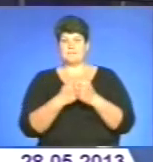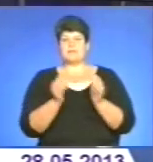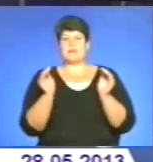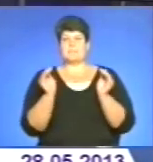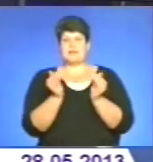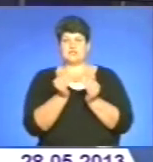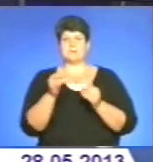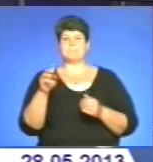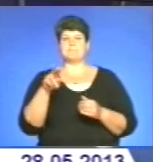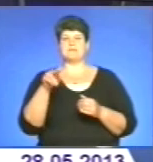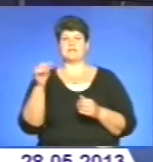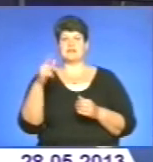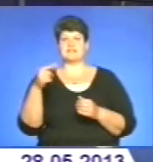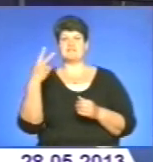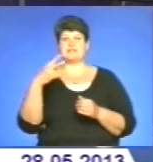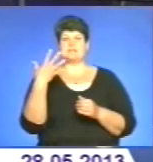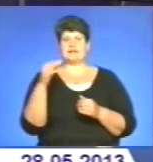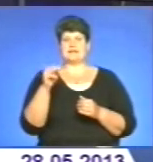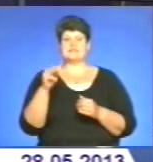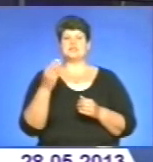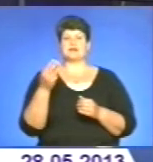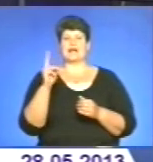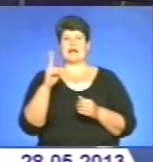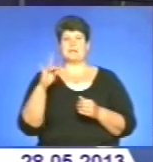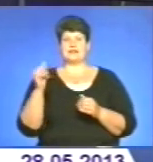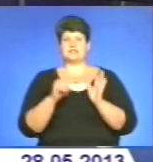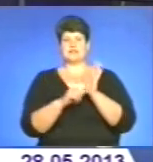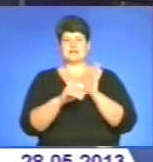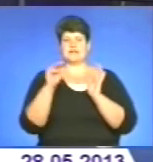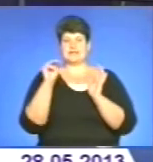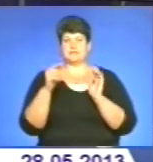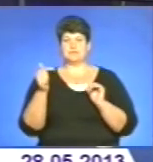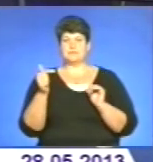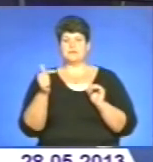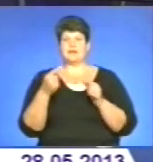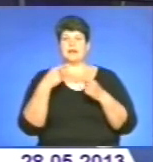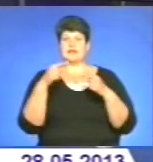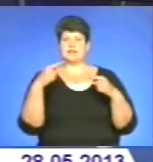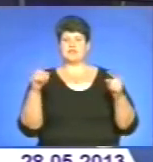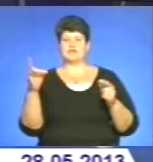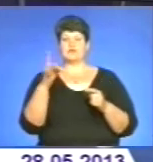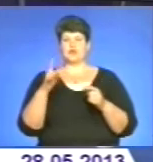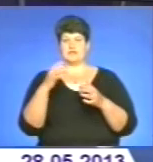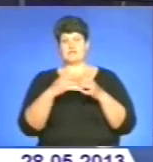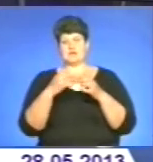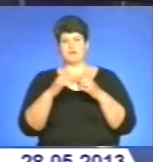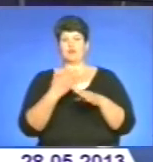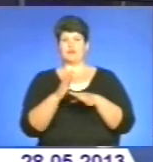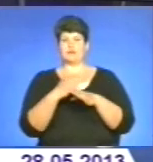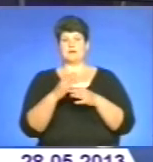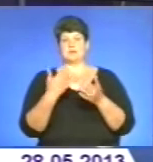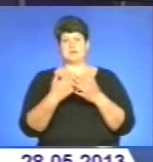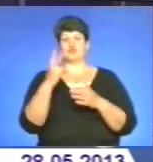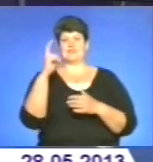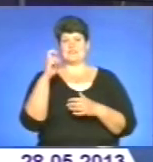Підгаєцький – 25 тисяч, та Кременецький – 60 тисяч гривень. У той же час інші райони в середньому виділили понад 200